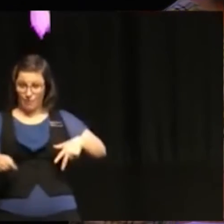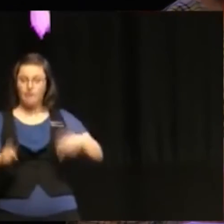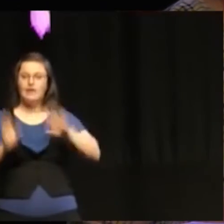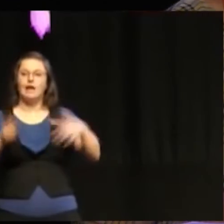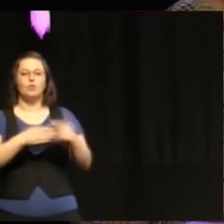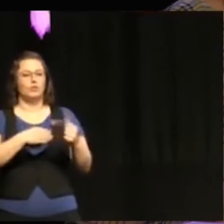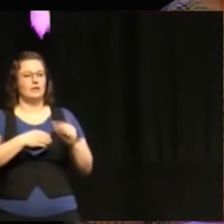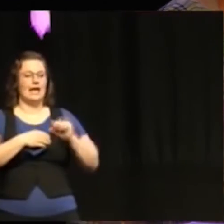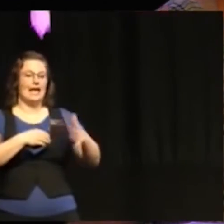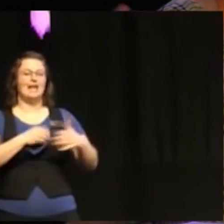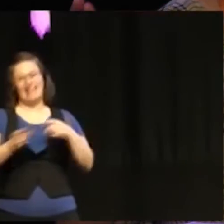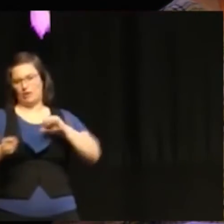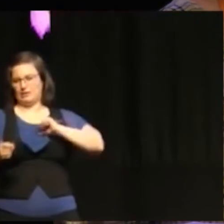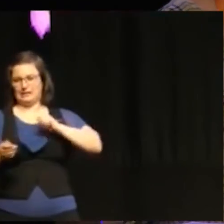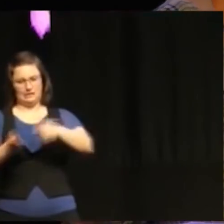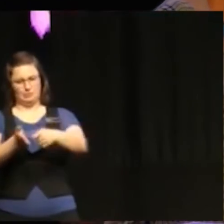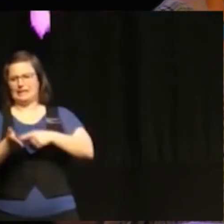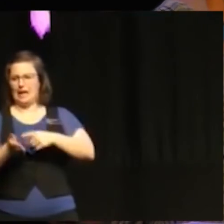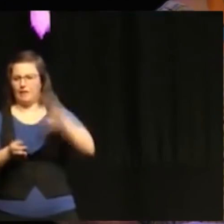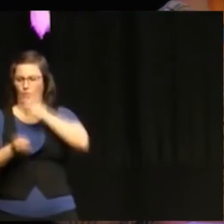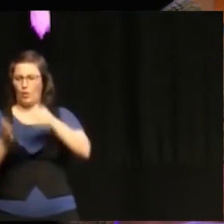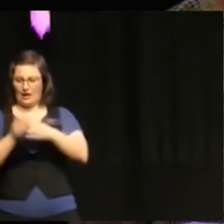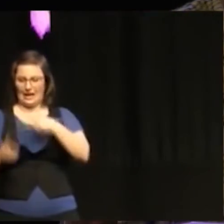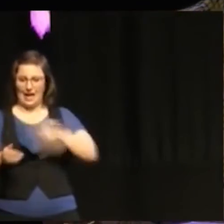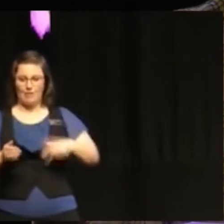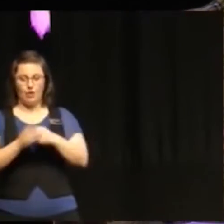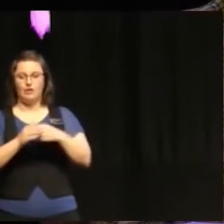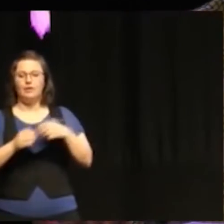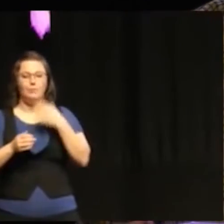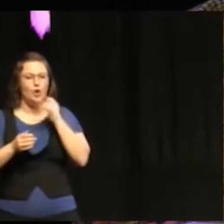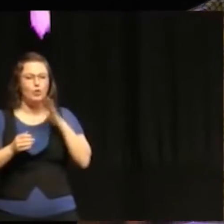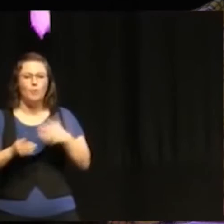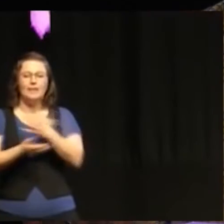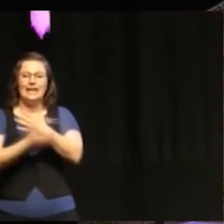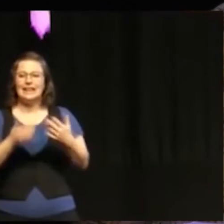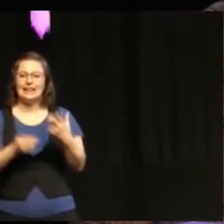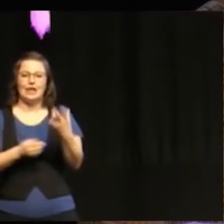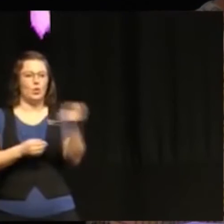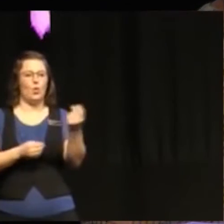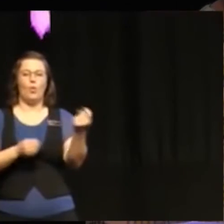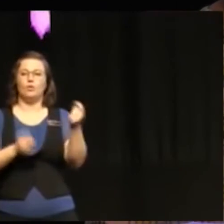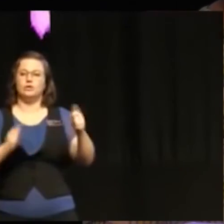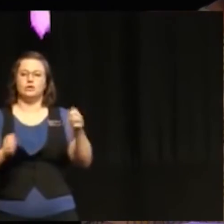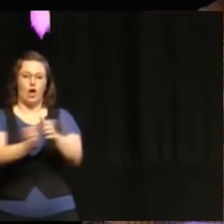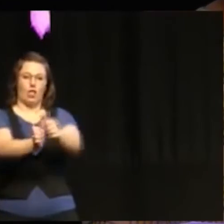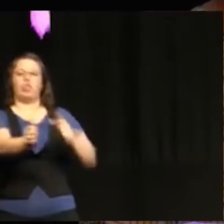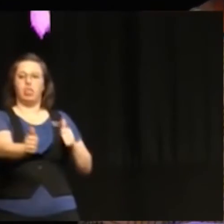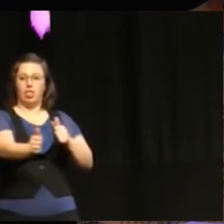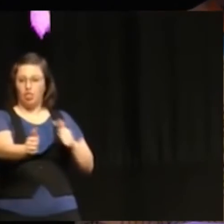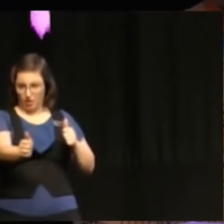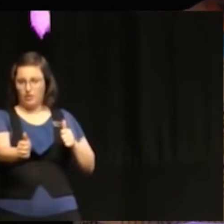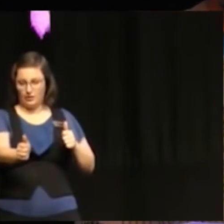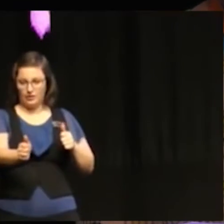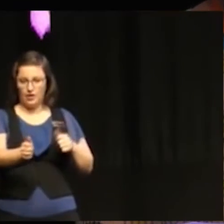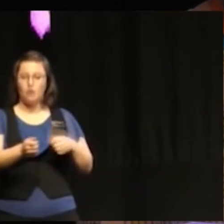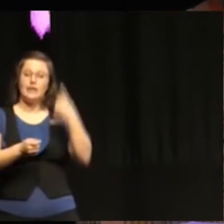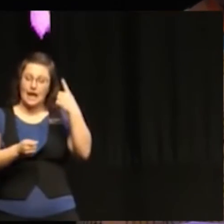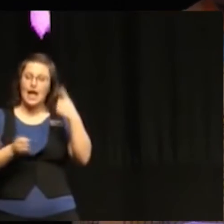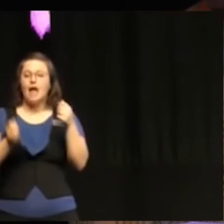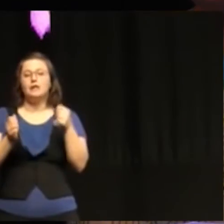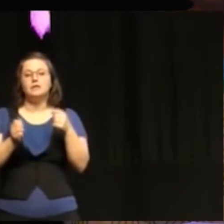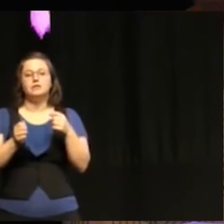issue for Denmark in terms of leaving no one behind. And I think that's the kind of contribution that you can see from human rights